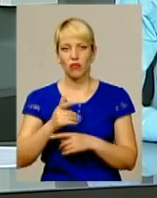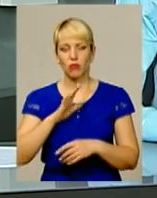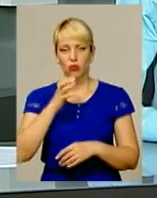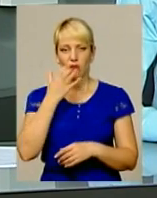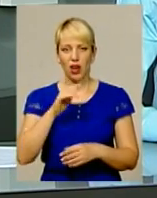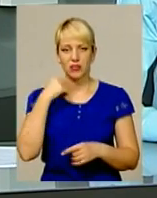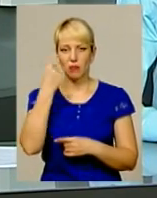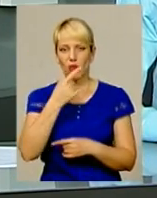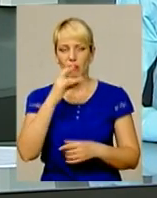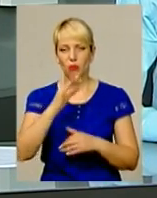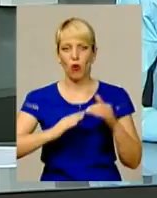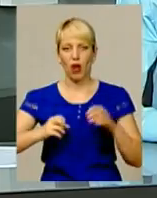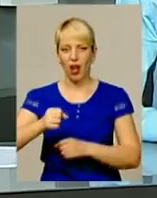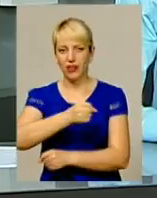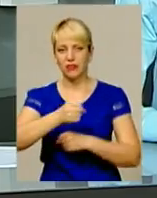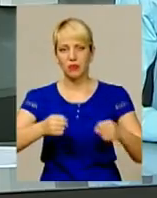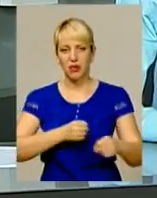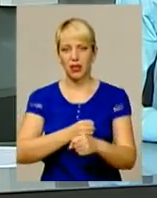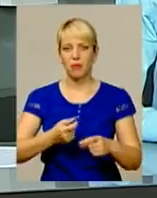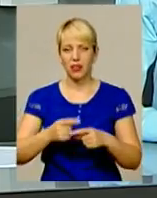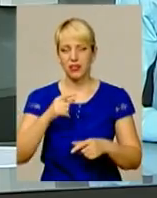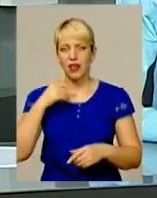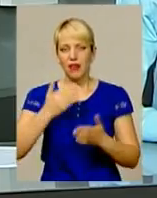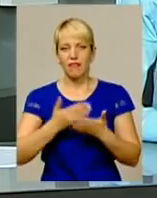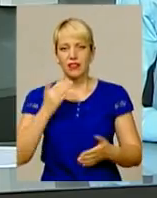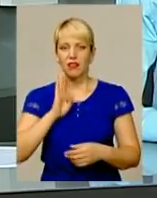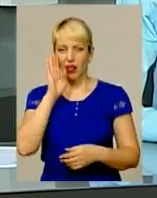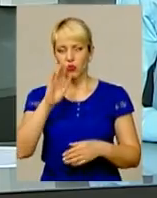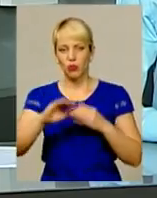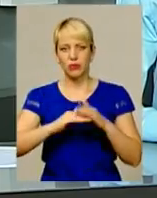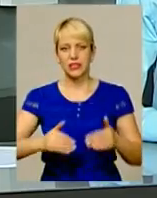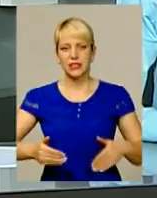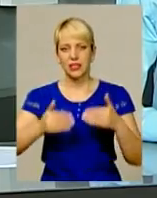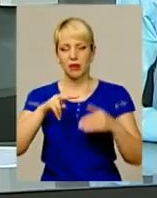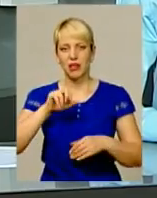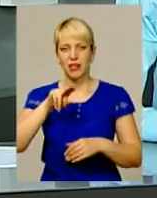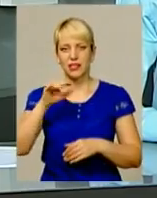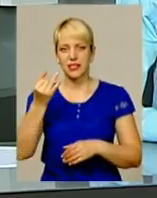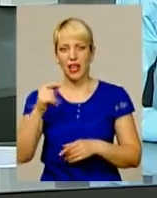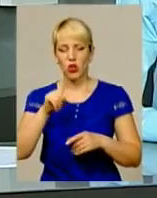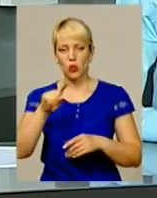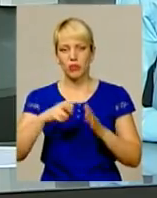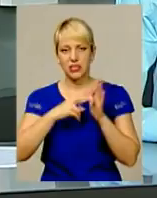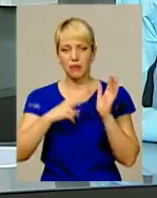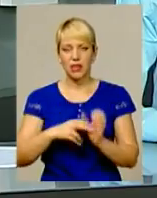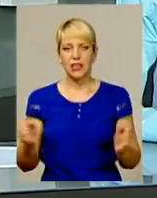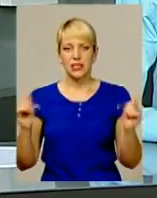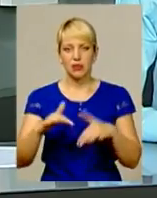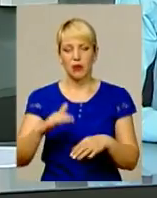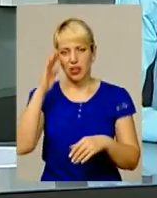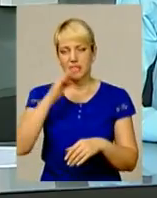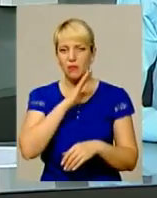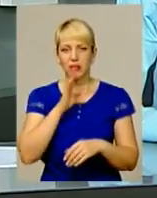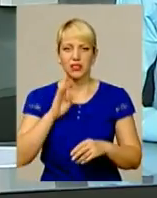гаряче. Йдеться про кадрові перепитії. Від самого ранку під стінами ліцею номер 17 збиралися батьки, учні та викладацький колектив.